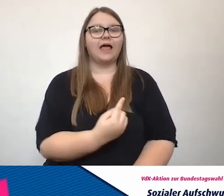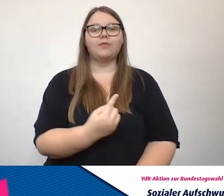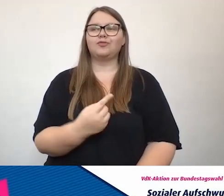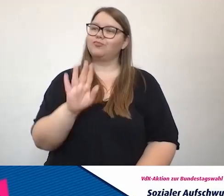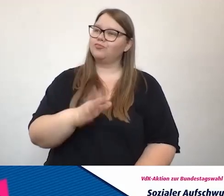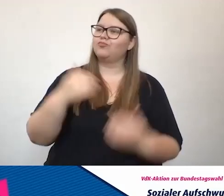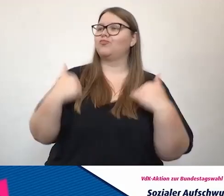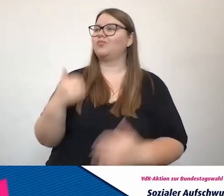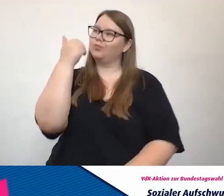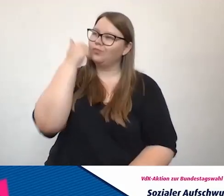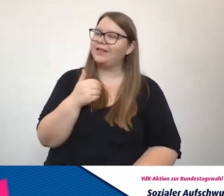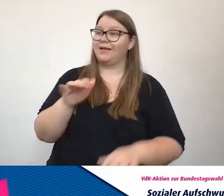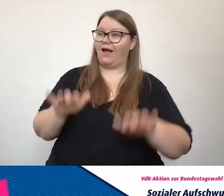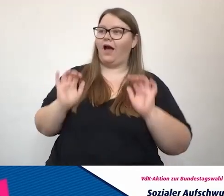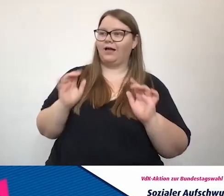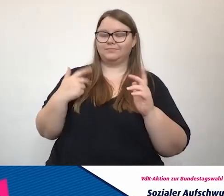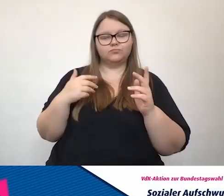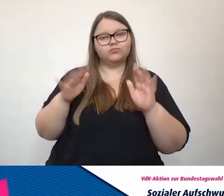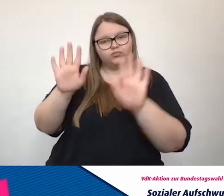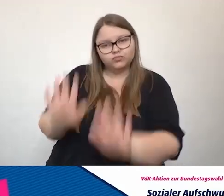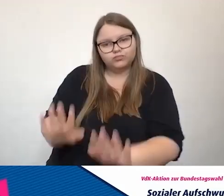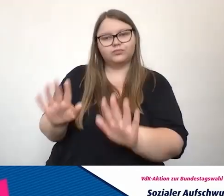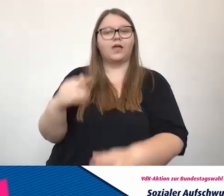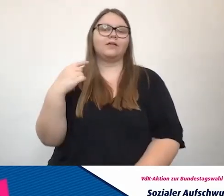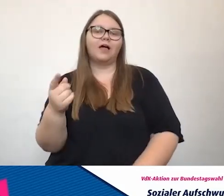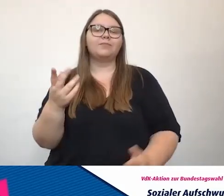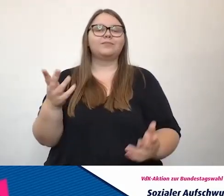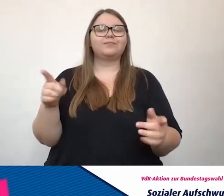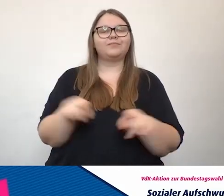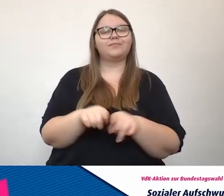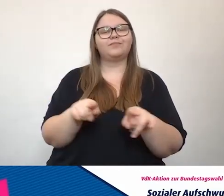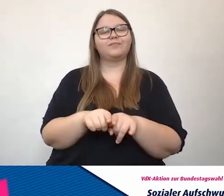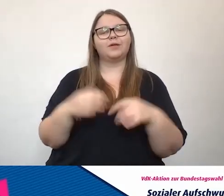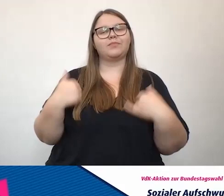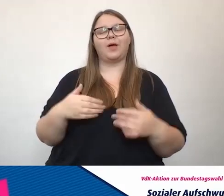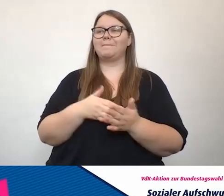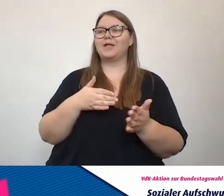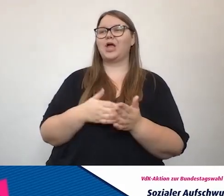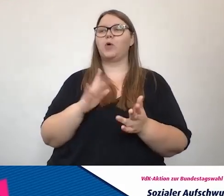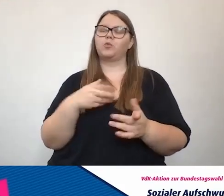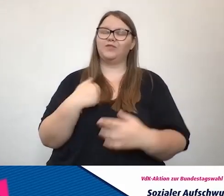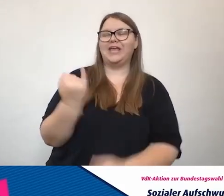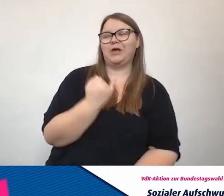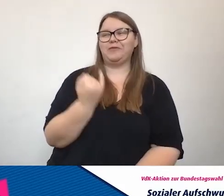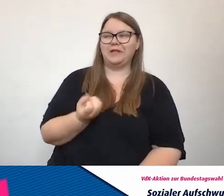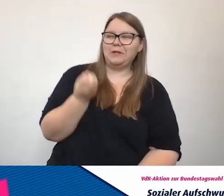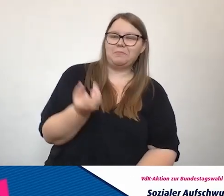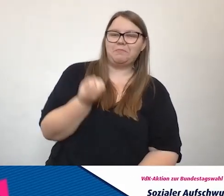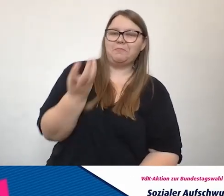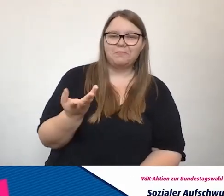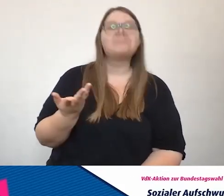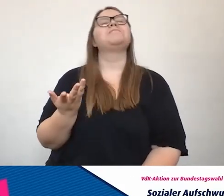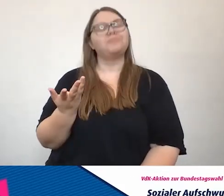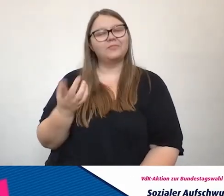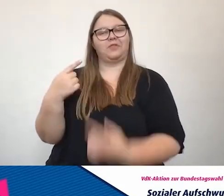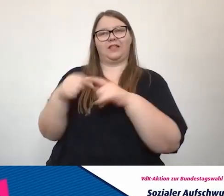nette Art, diese Hemmnisse abzubauen, indem du auch einfach ein bisschen deine eigene Behinderung ironisierst. Und das macht es anderen